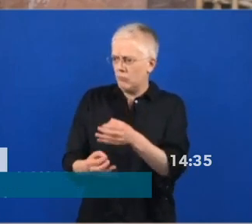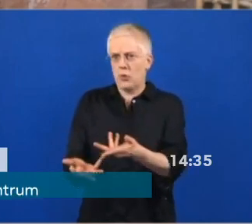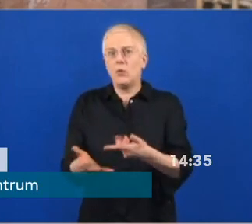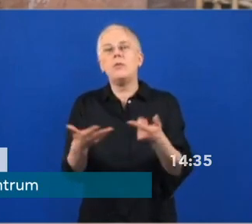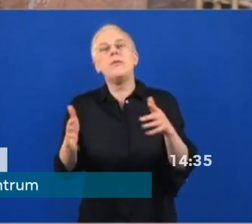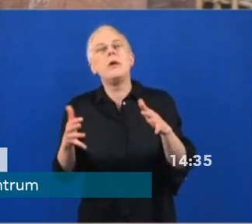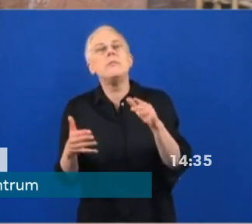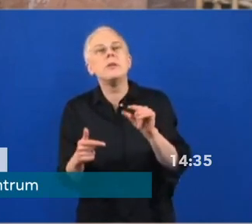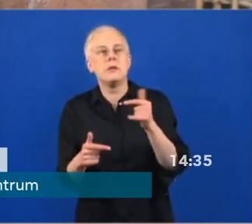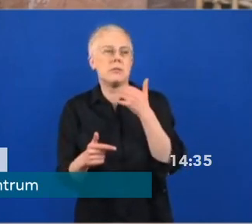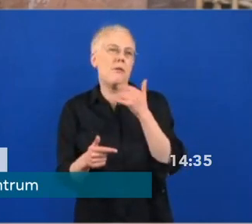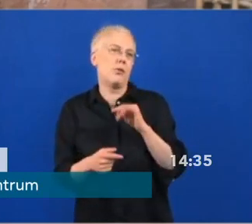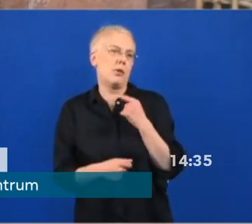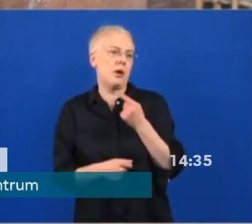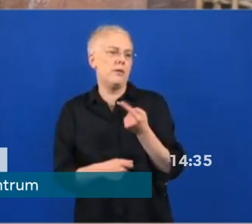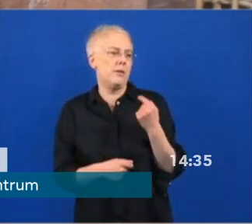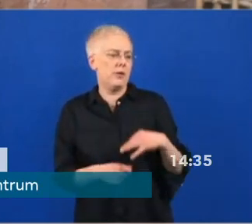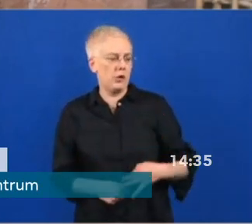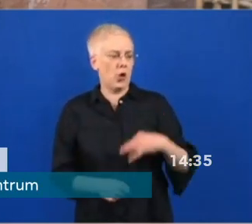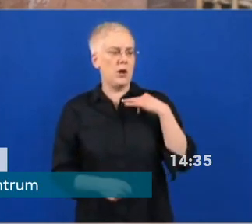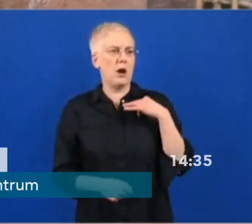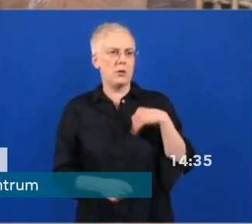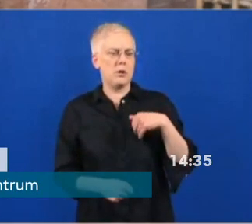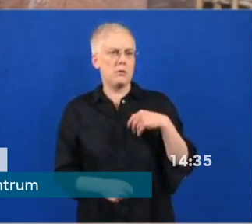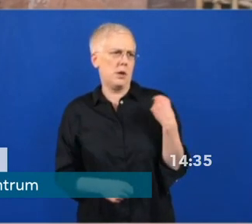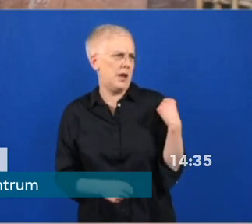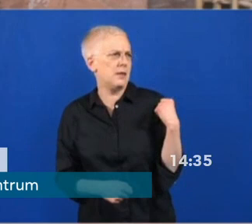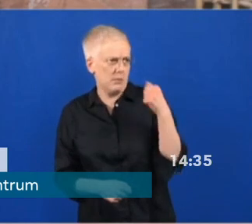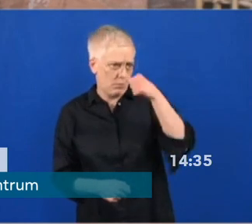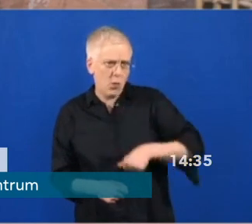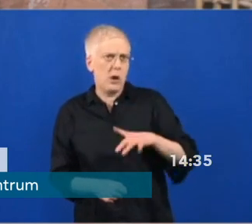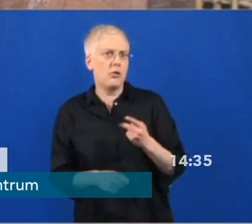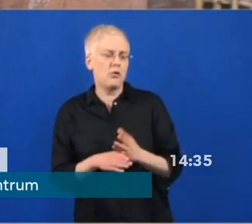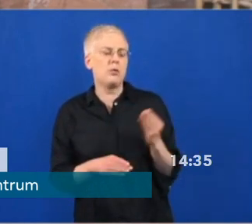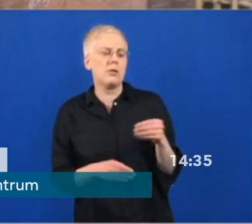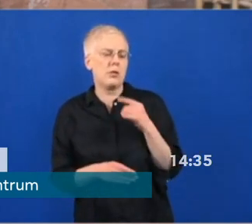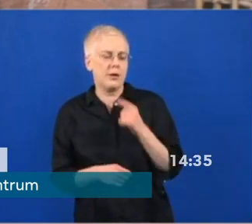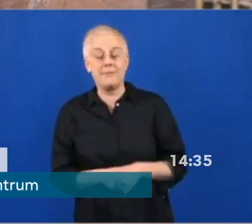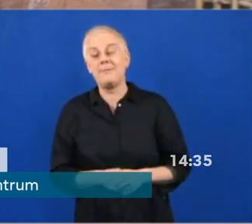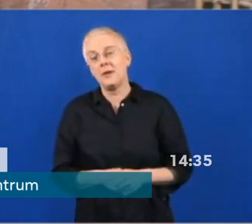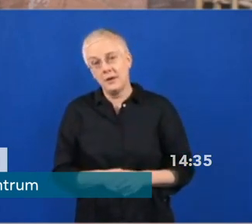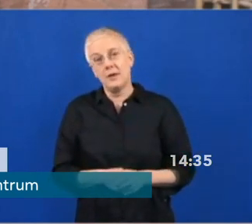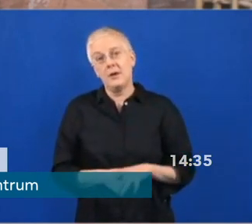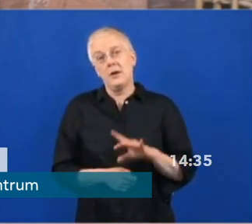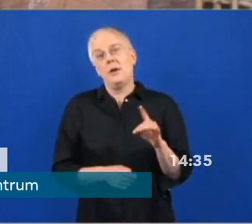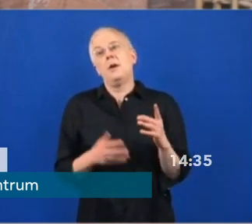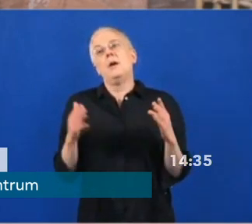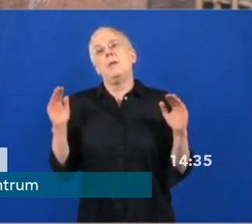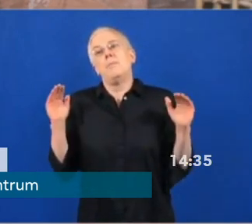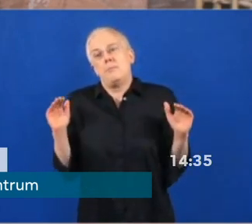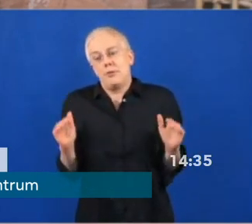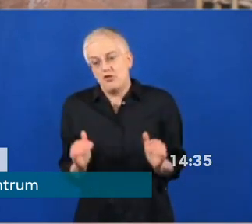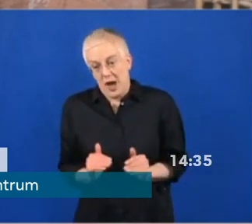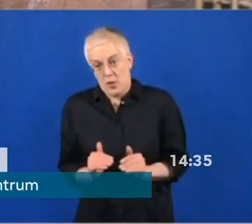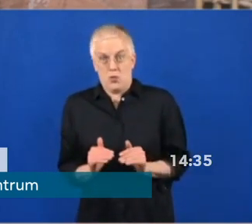es schon getan am Sonntag oder Montag. Wir machen diese ganzen Beschränkungen ja mit einem bestimmten Ziel.